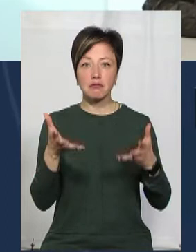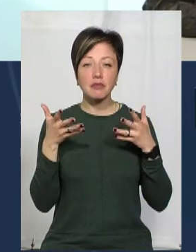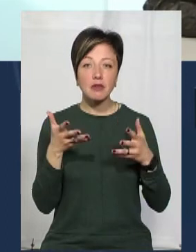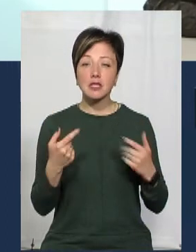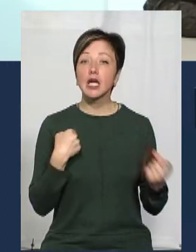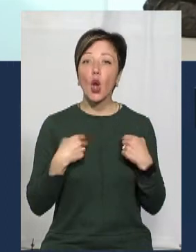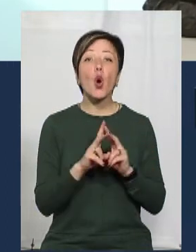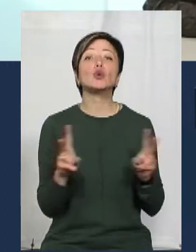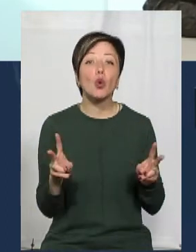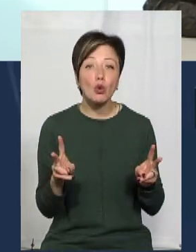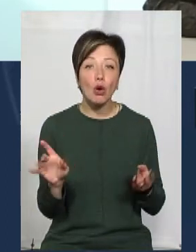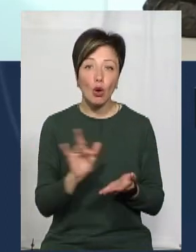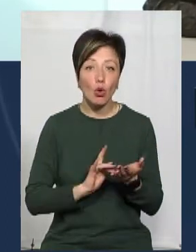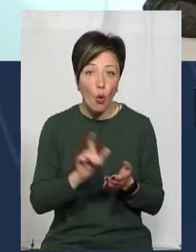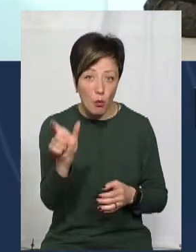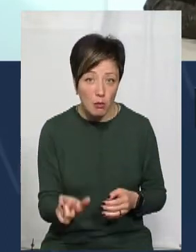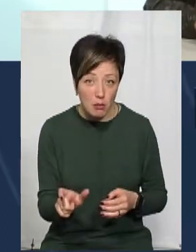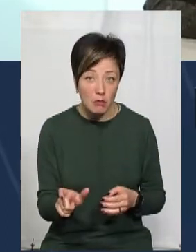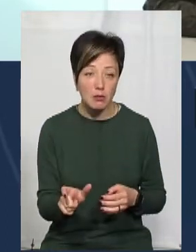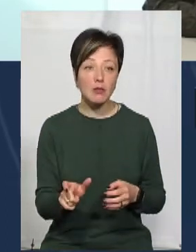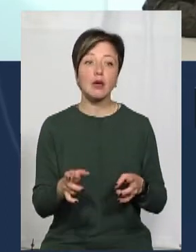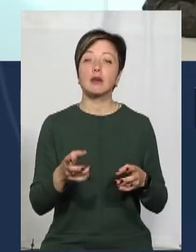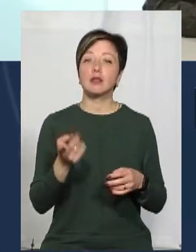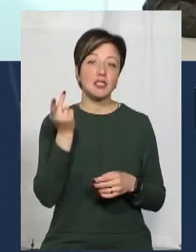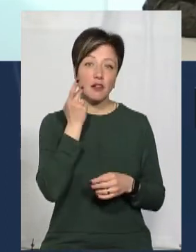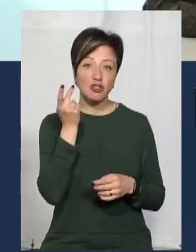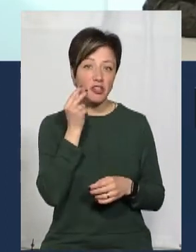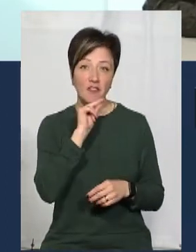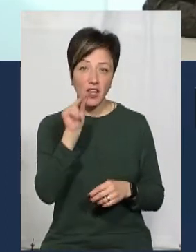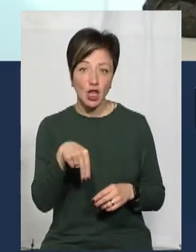страдає хто? Ром? Крайні завжди ром?